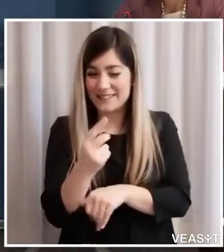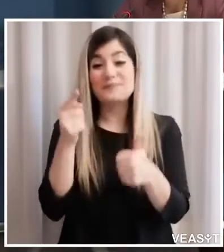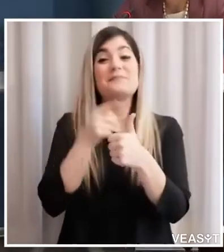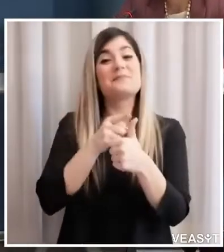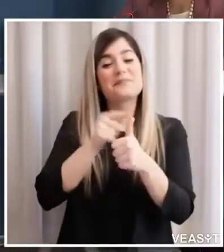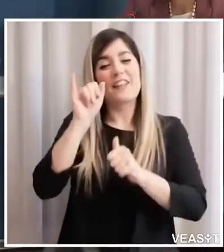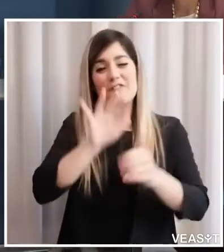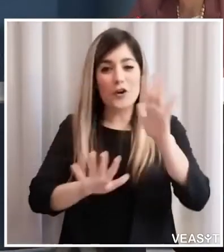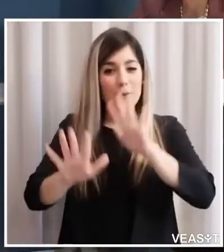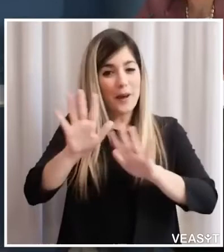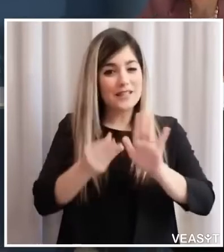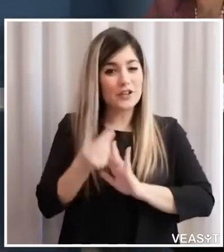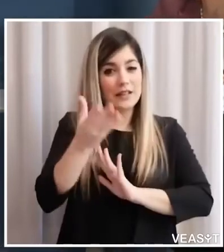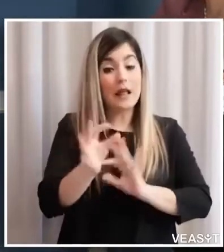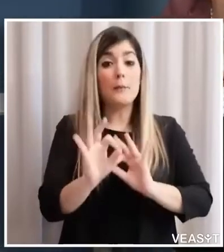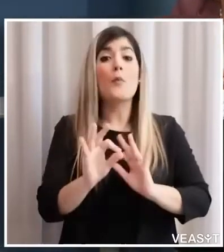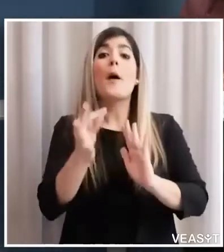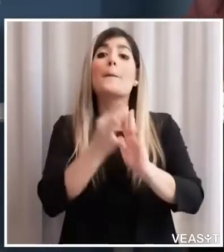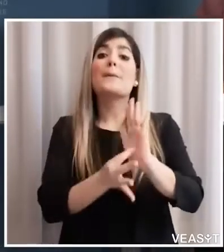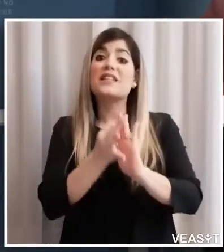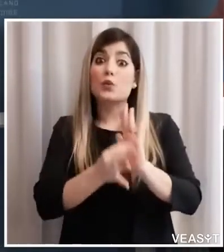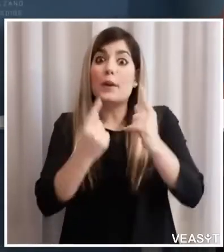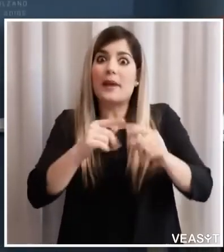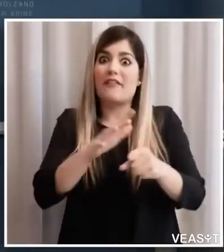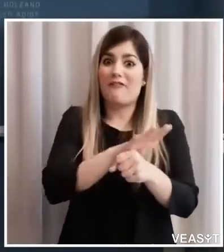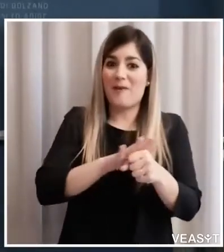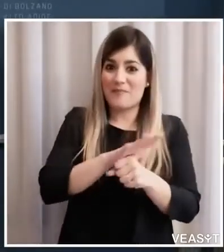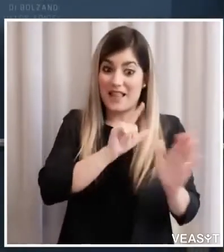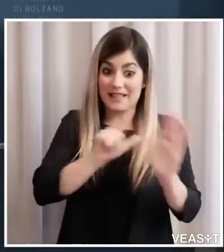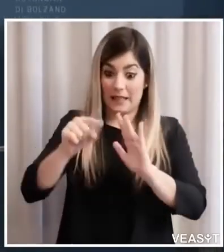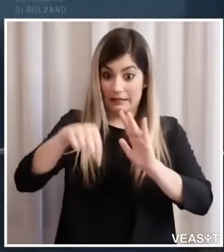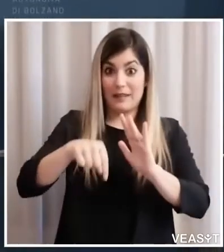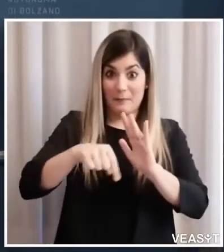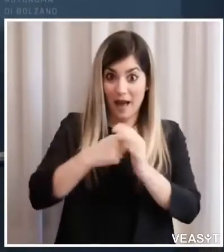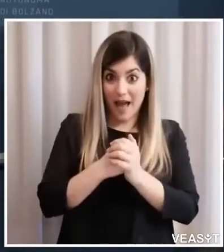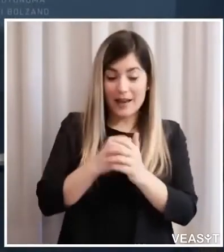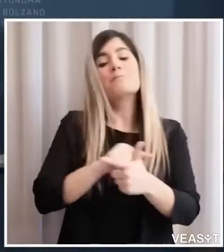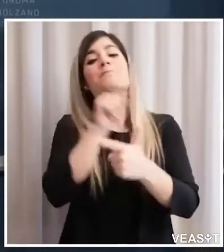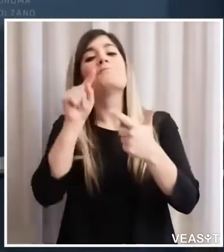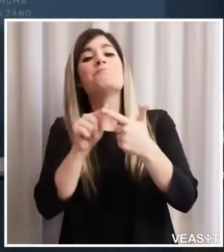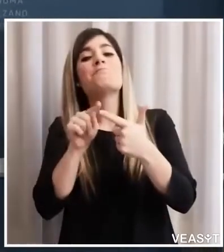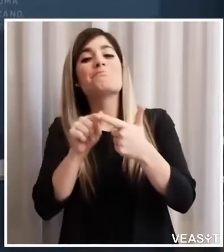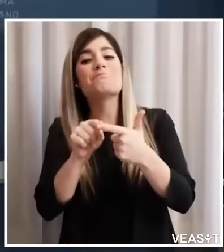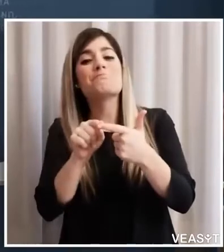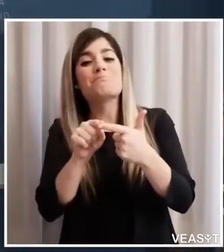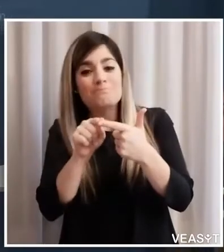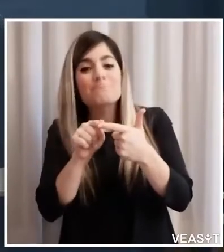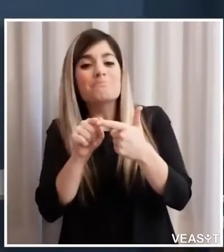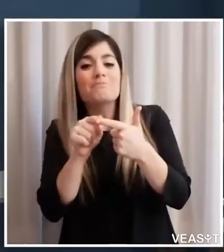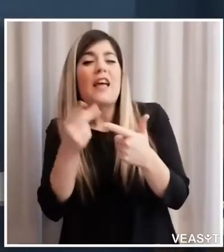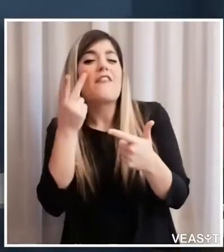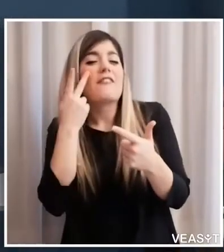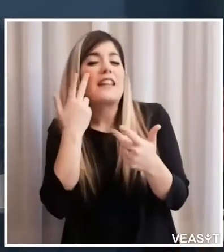passo è informarvi sulle misure adottate per le famiglie di questa settimana e un secondo passo è